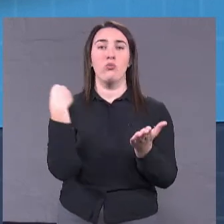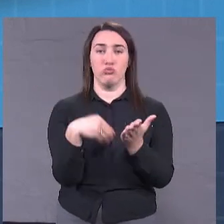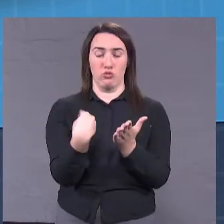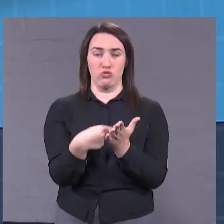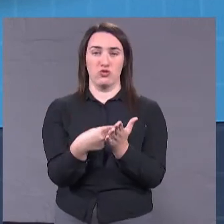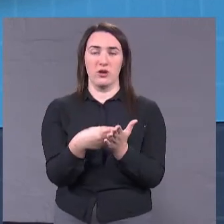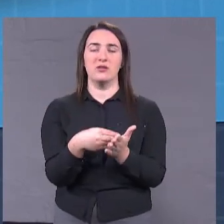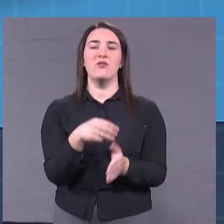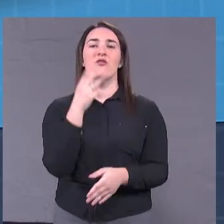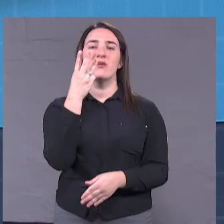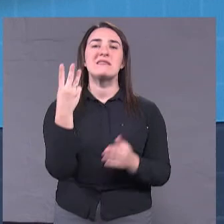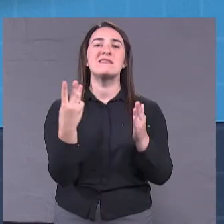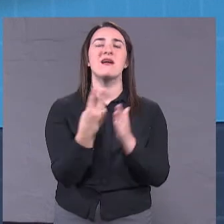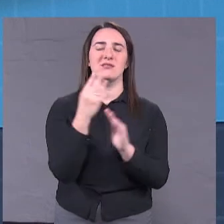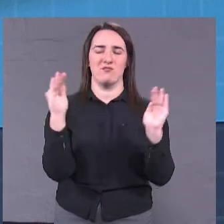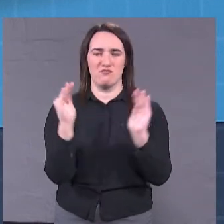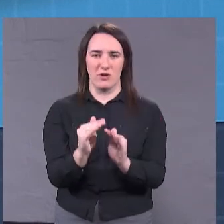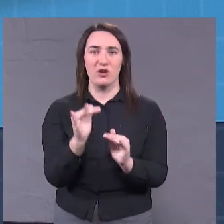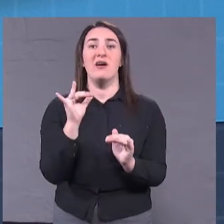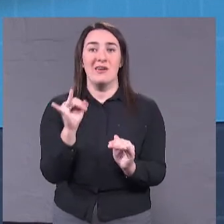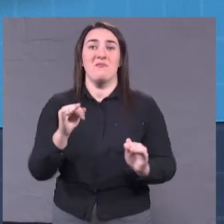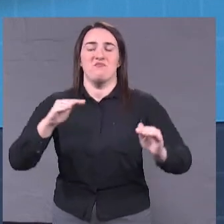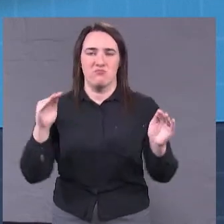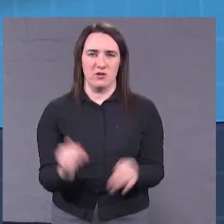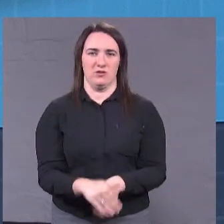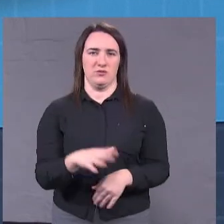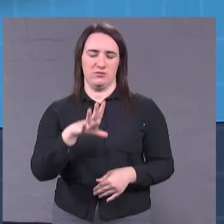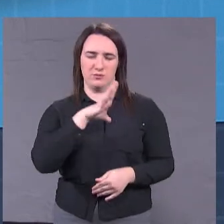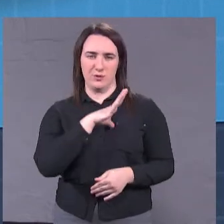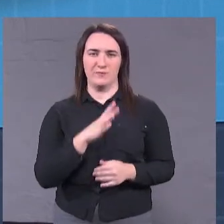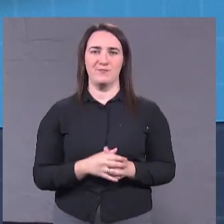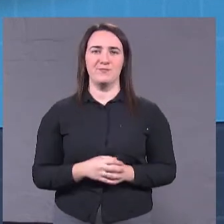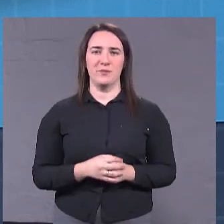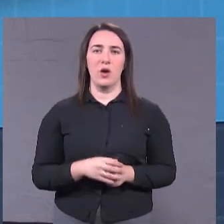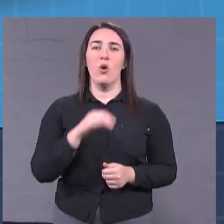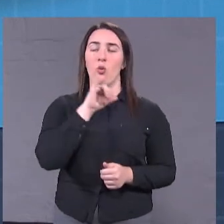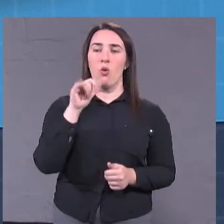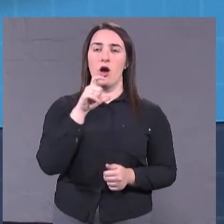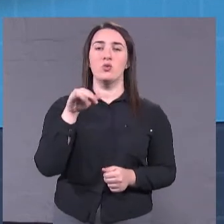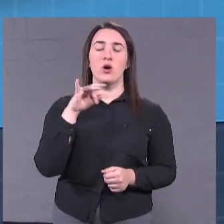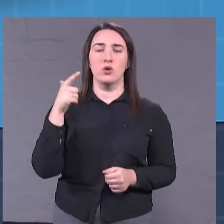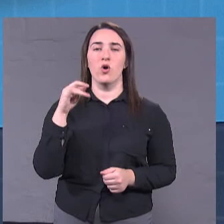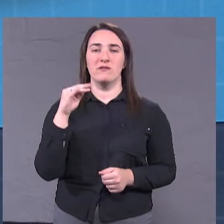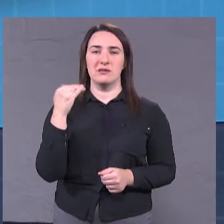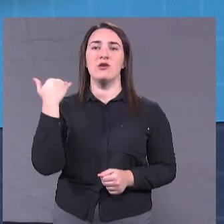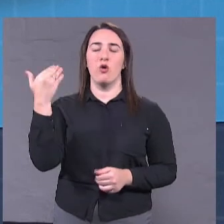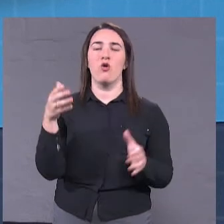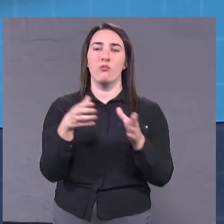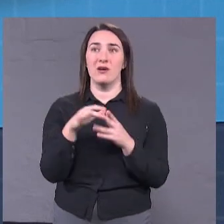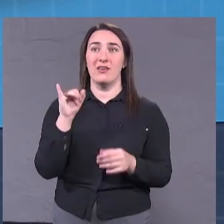в три раза менше і більше у Едуарда Гурвицца і його команди. і він